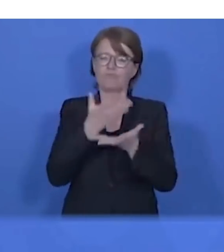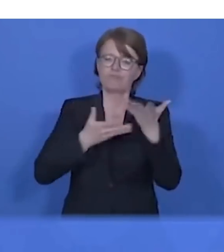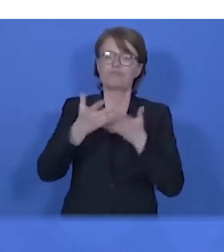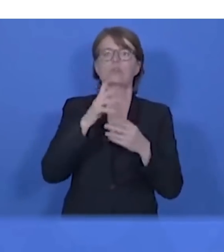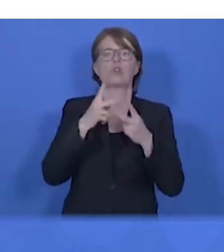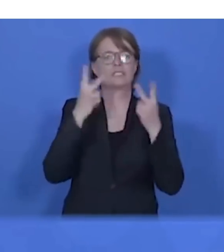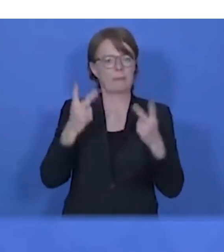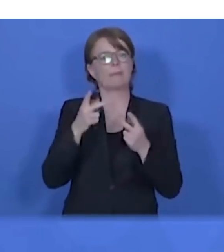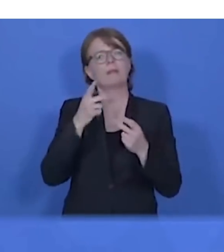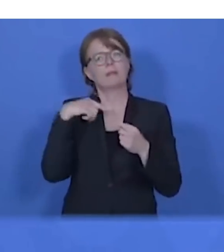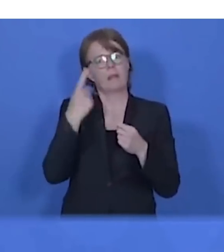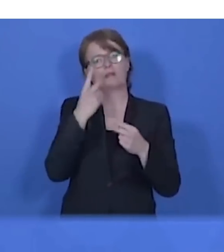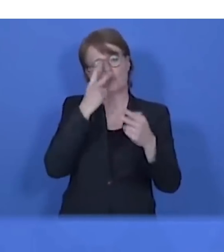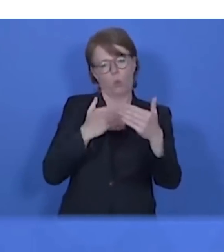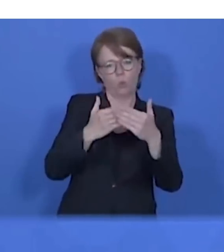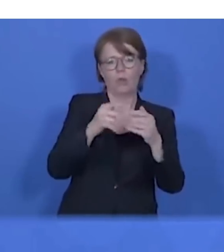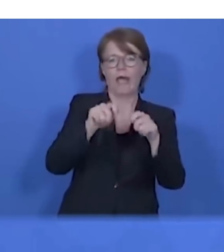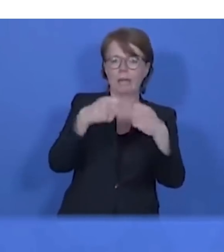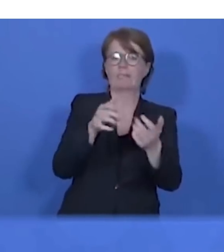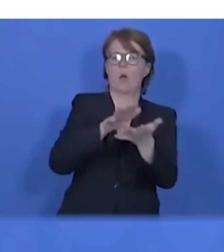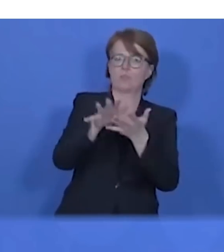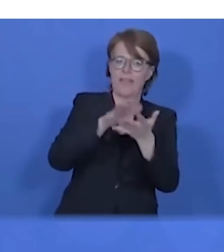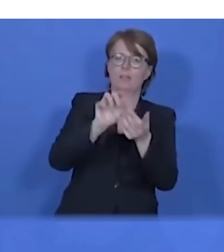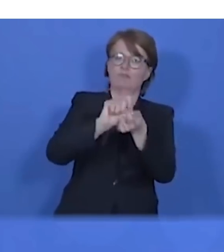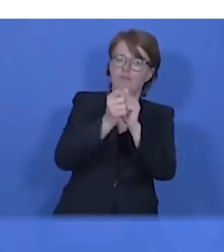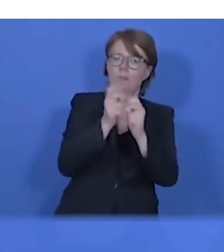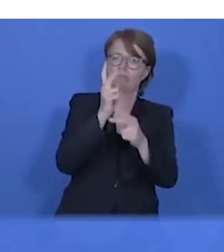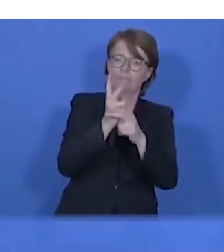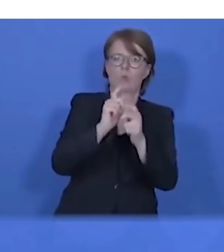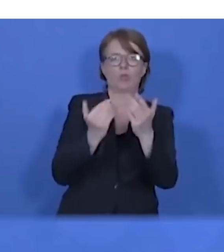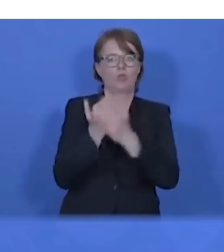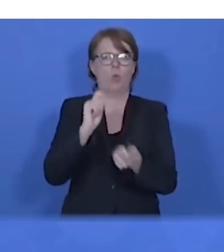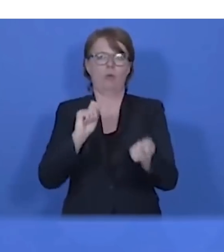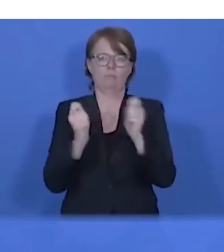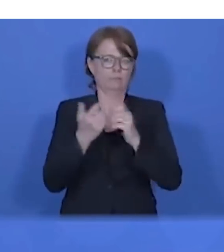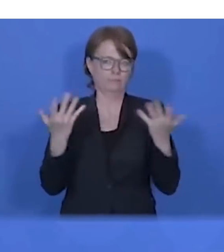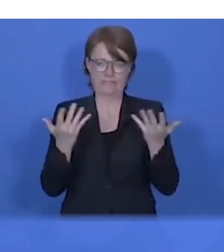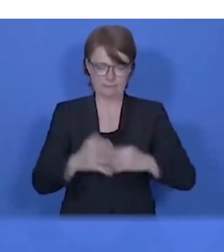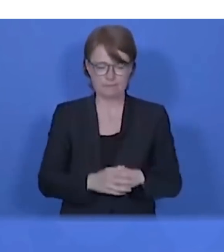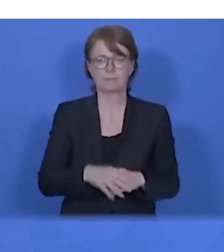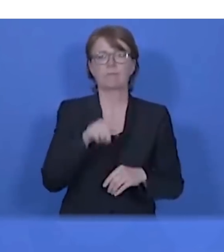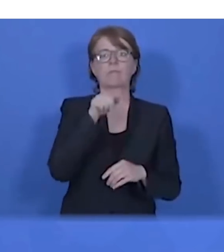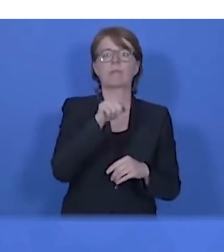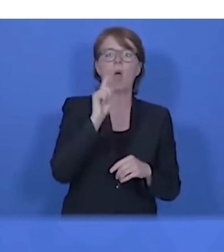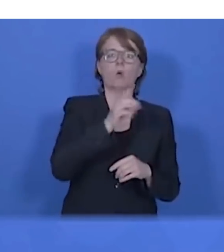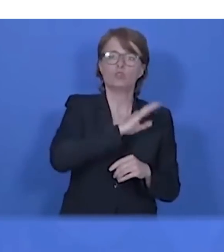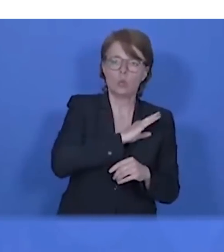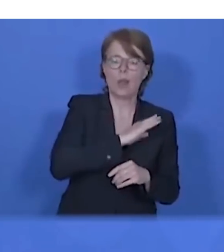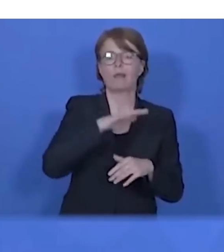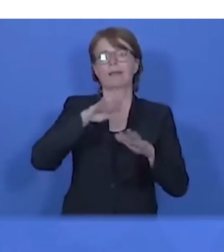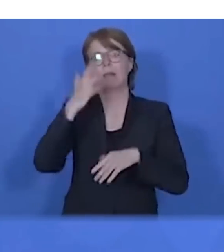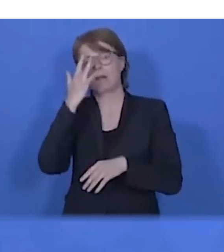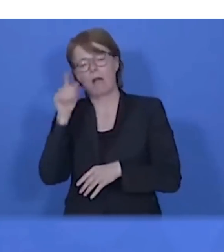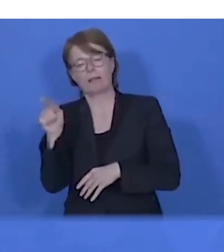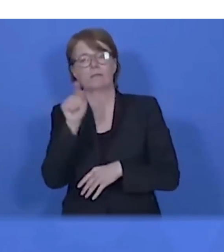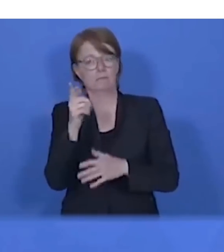auswerten und sehr klare Entscheidungen fällen, in welcher Folge und in welcher Art und Weise Schule, Kita